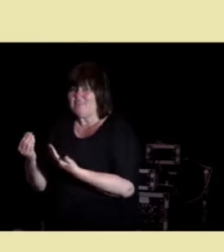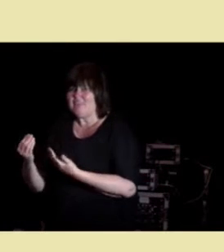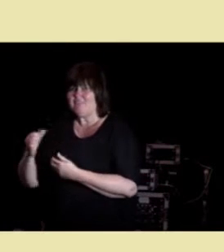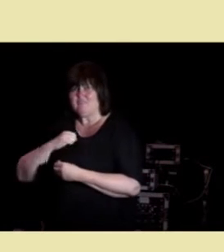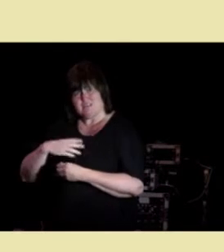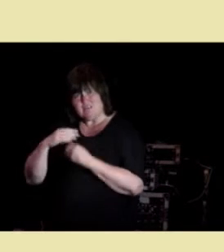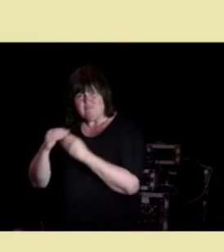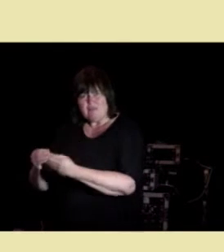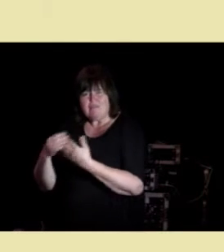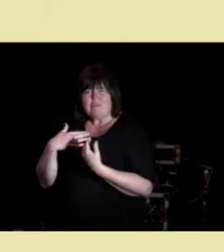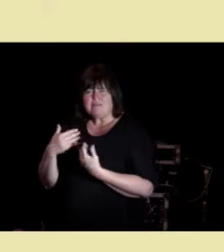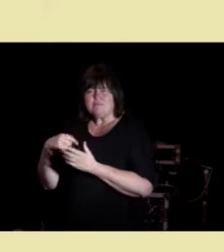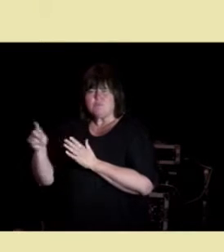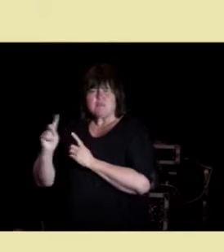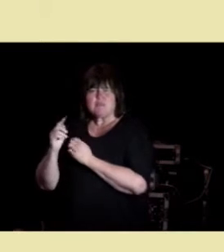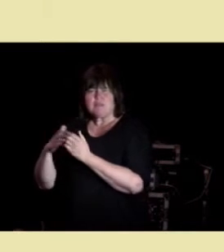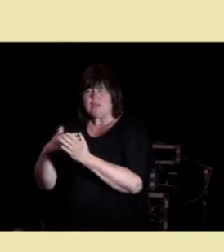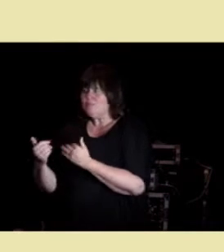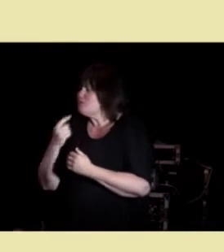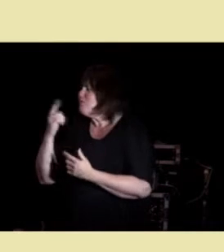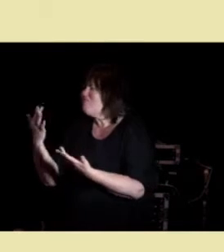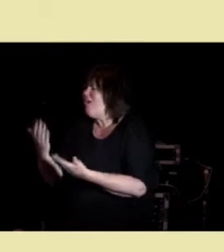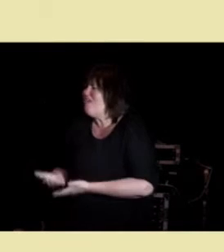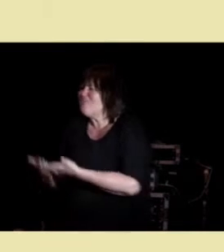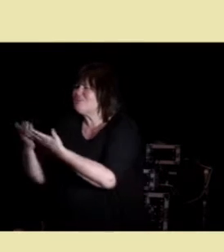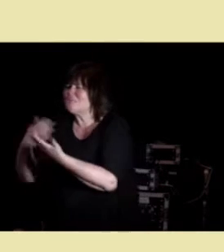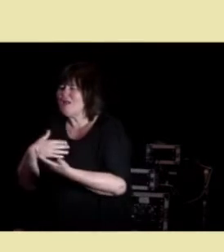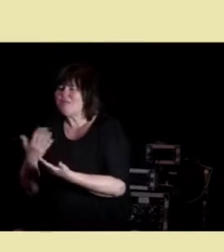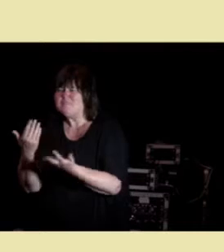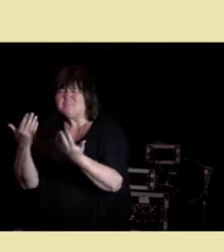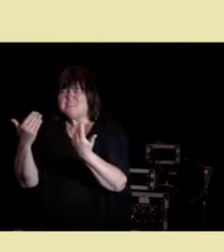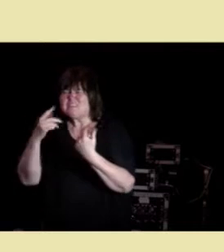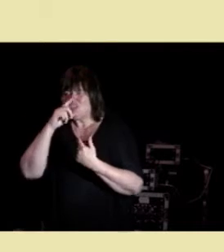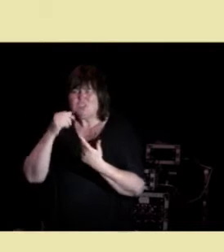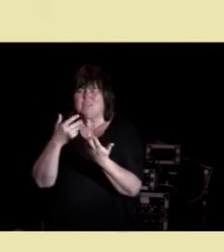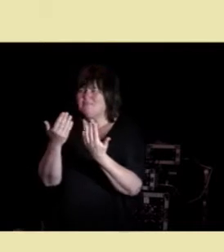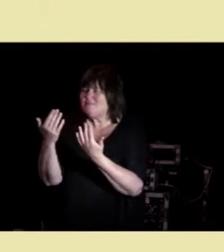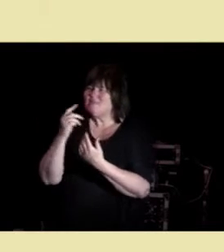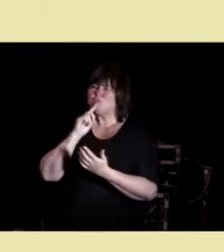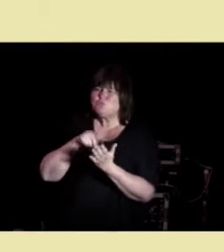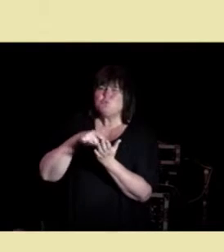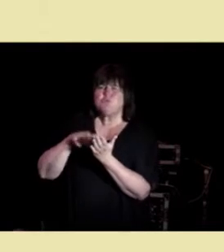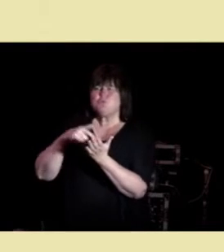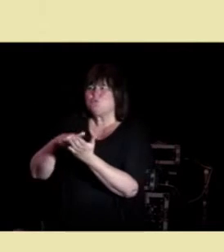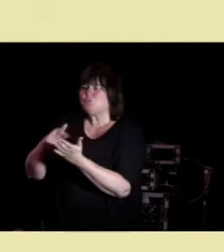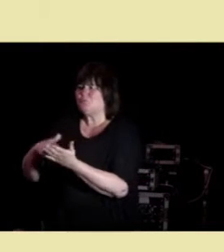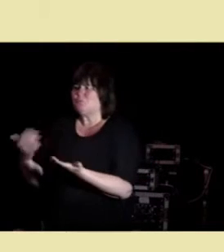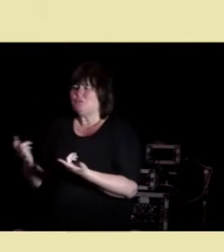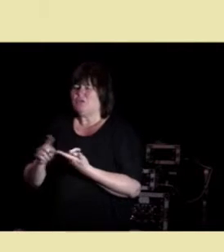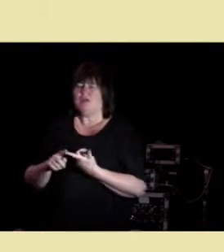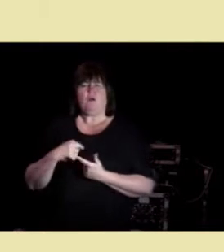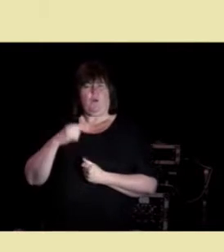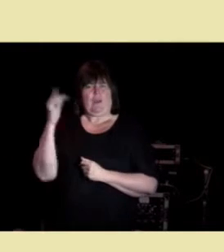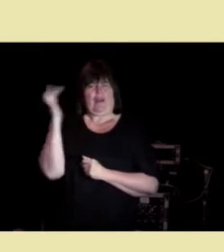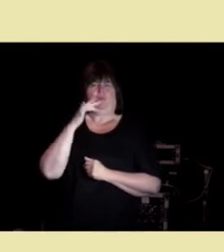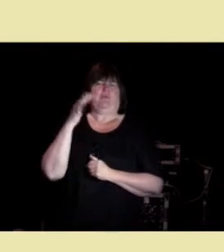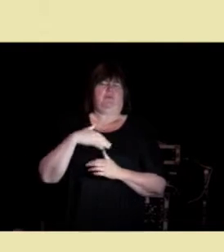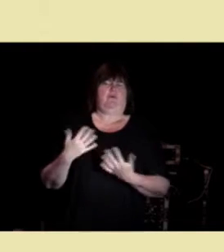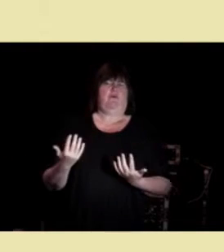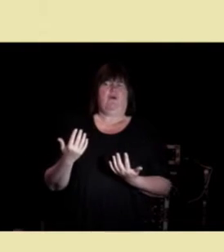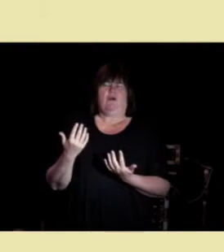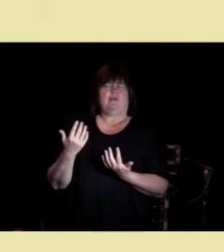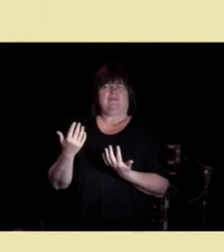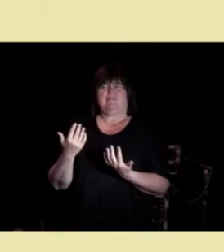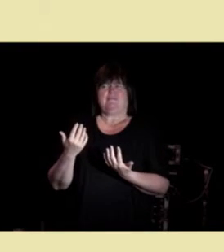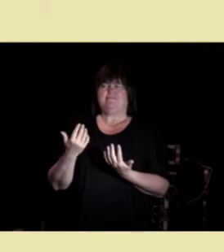i terapi, så spurte jeg, «Hva var det som hjalp?» Så jeg spurte veldig mye, og jeg lurte på hva er det egentlig som